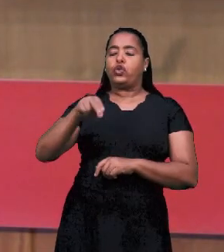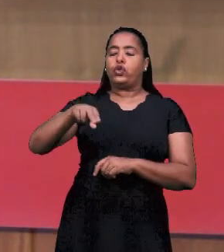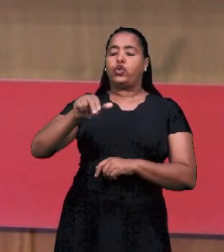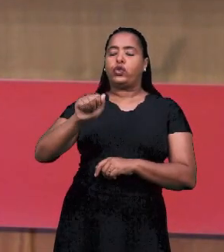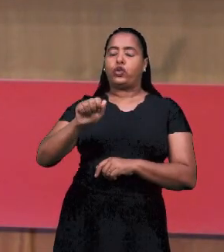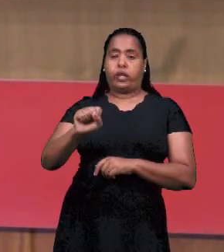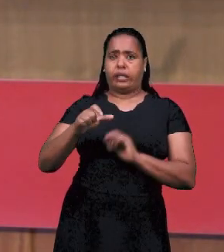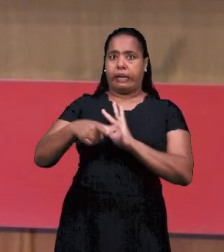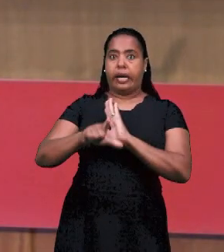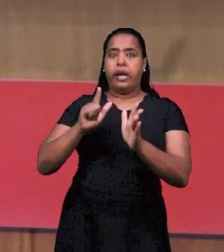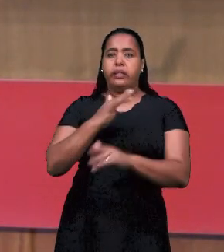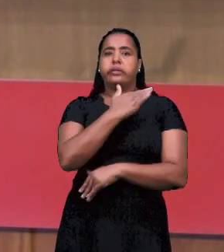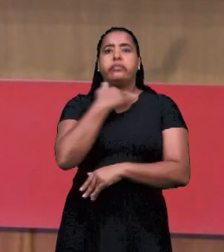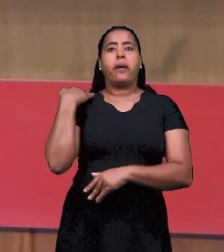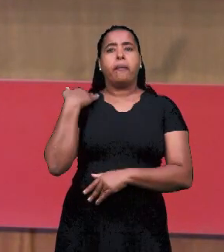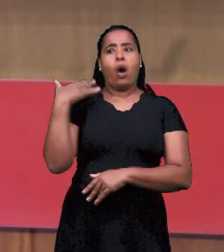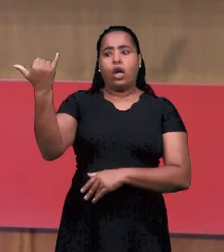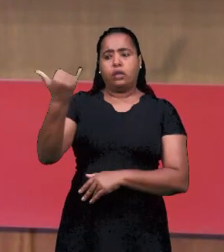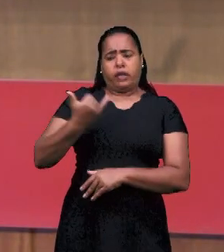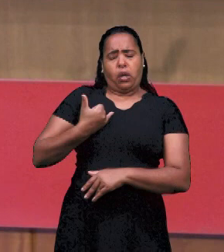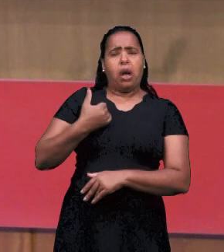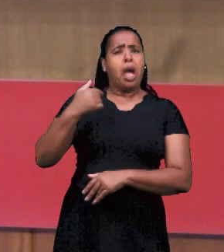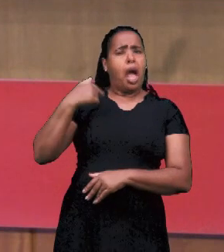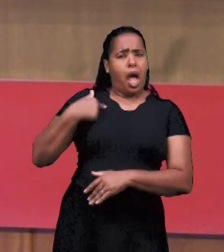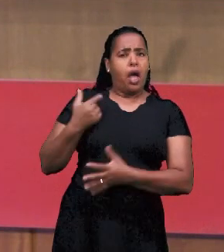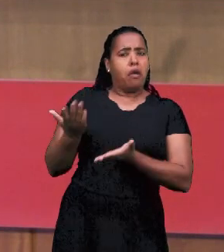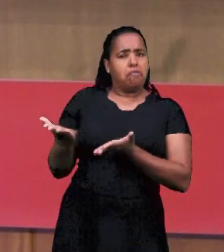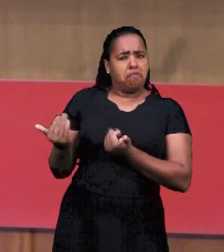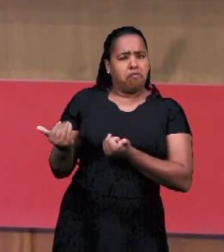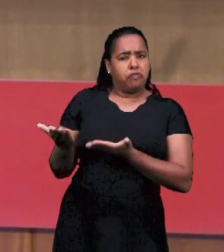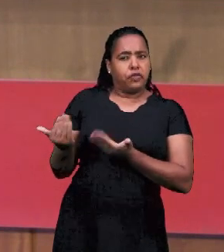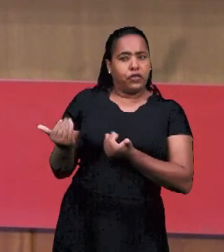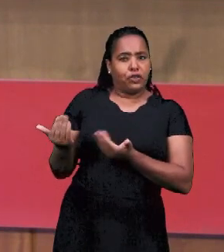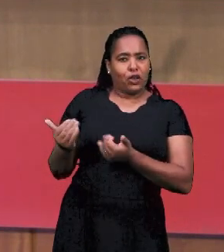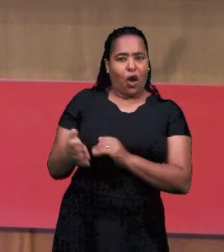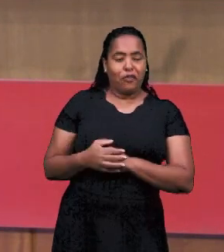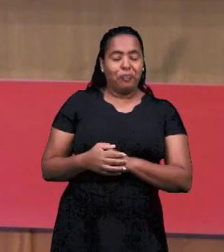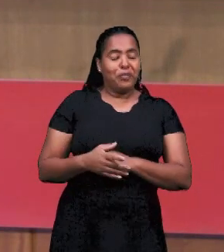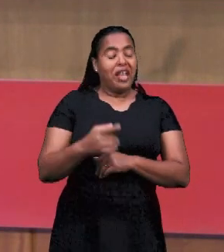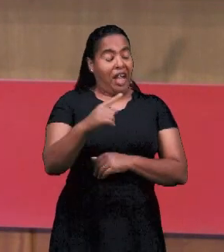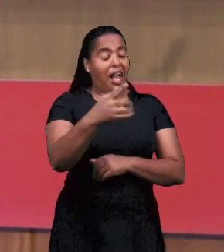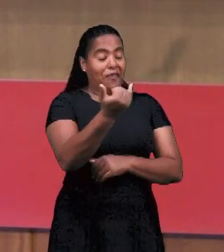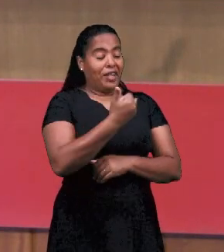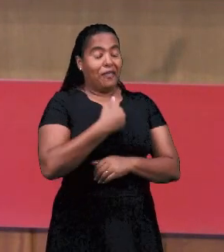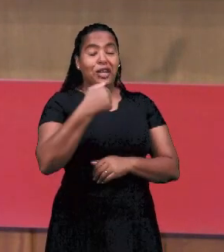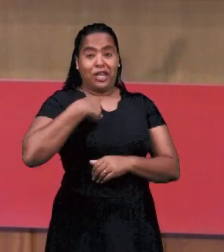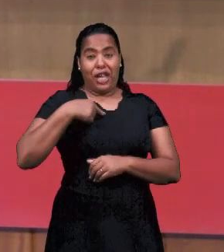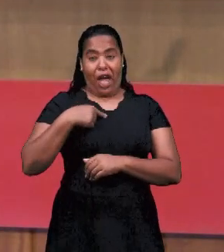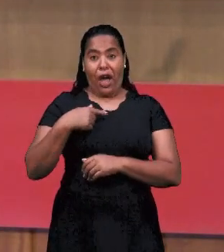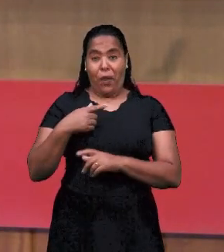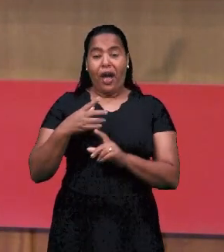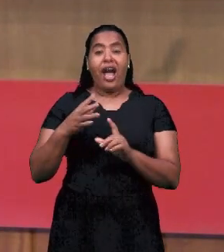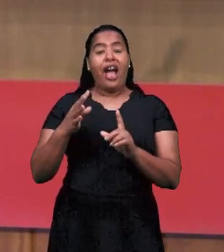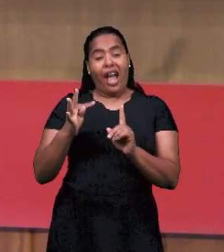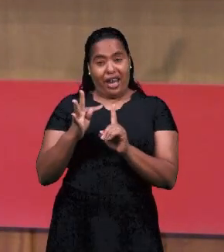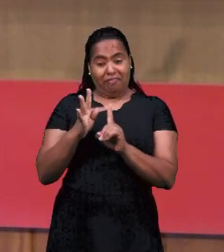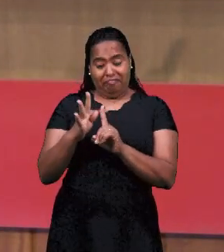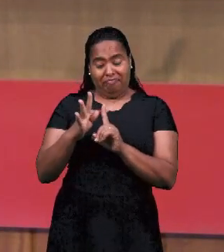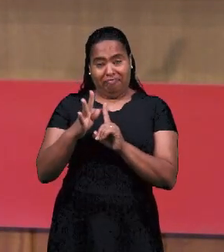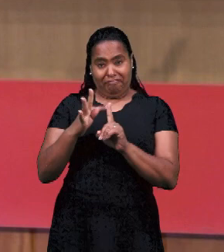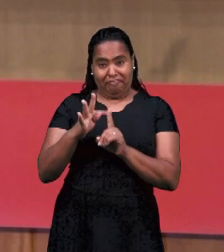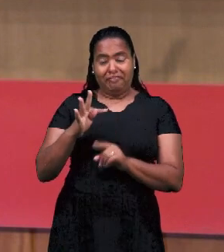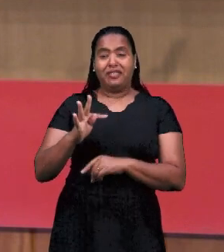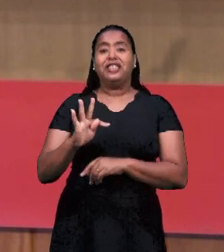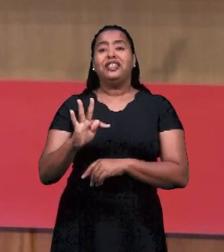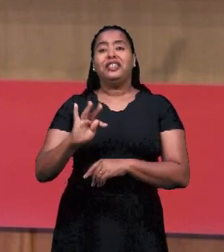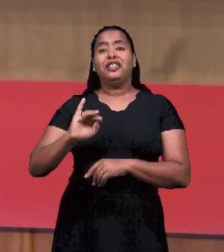вспомнил фразу, пастор Жона сказал, прежде чем он отошел к Господу. Я был молодой, он звал